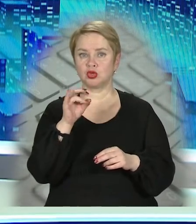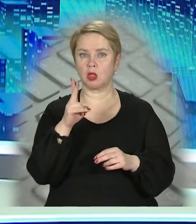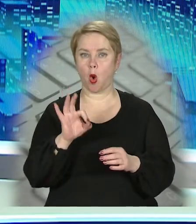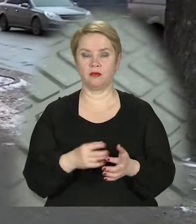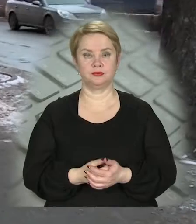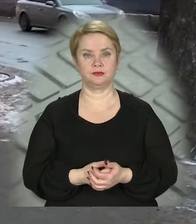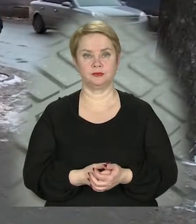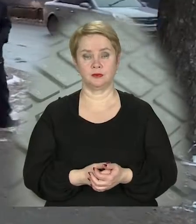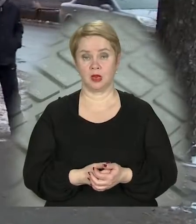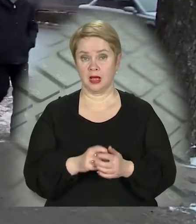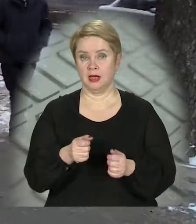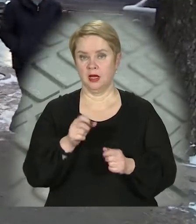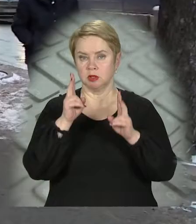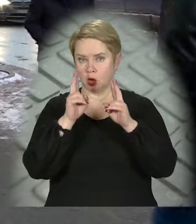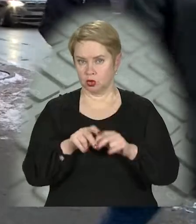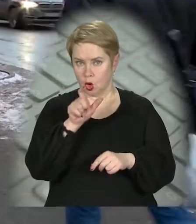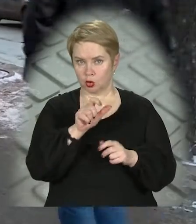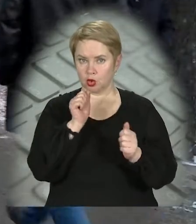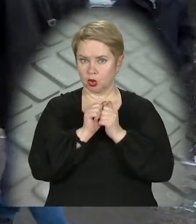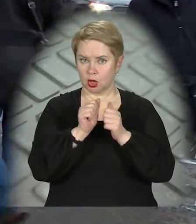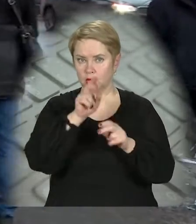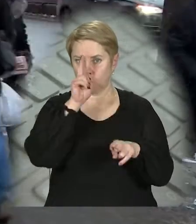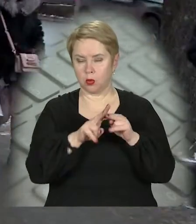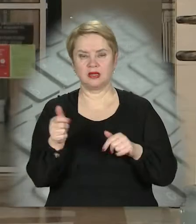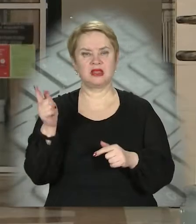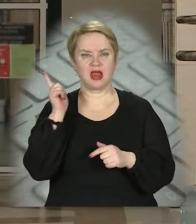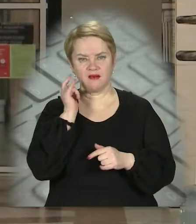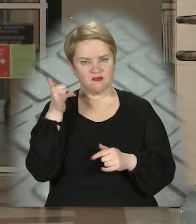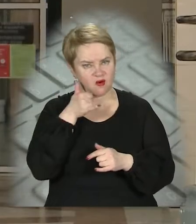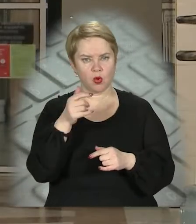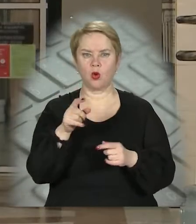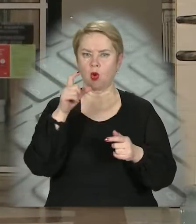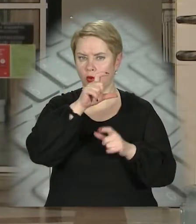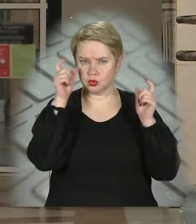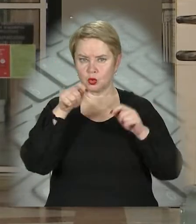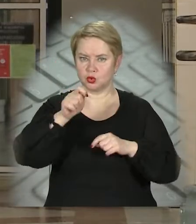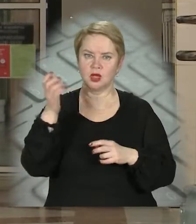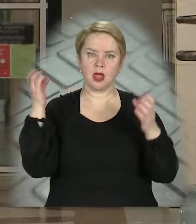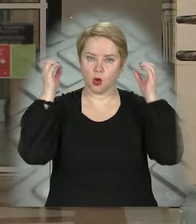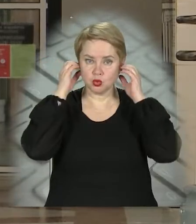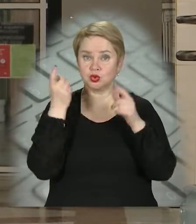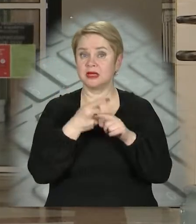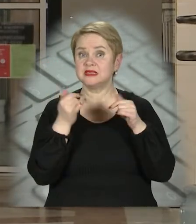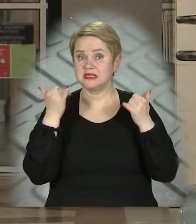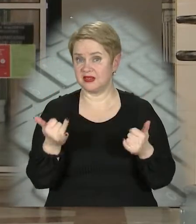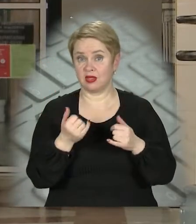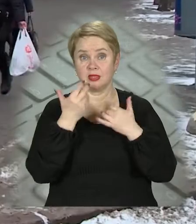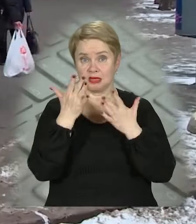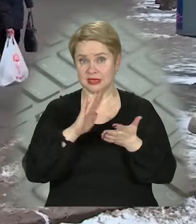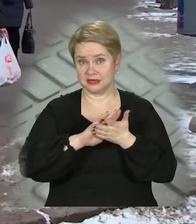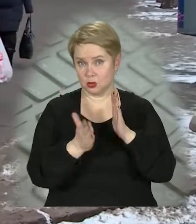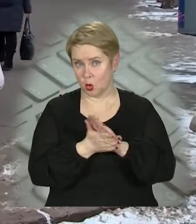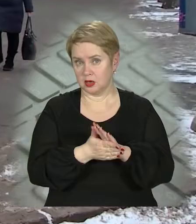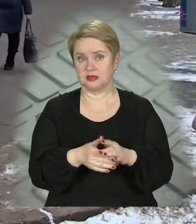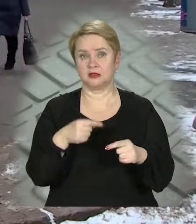Згідно з дослідженням, люди найчастіше гублять телефони, ключі, окуляри та навушники. Ситуація настільки